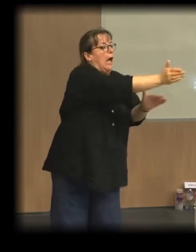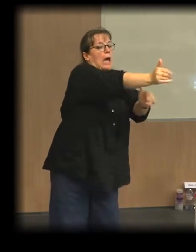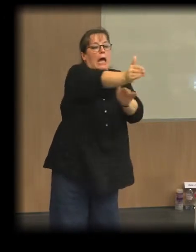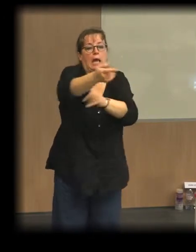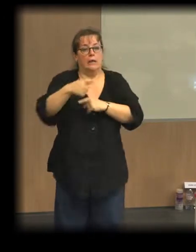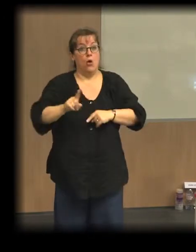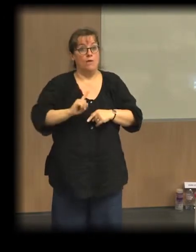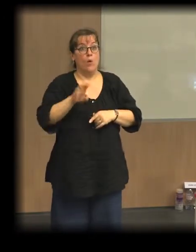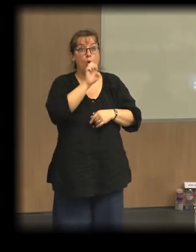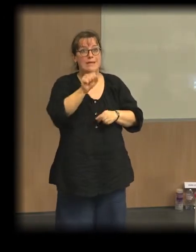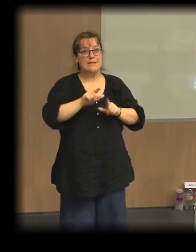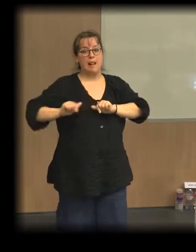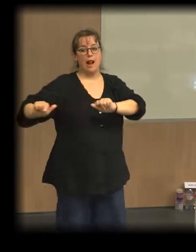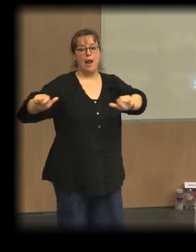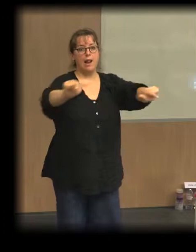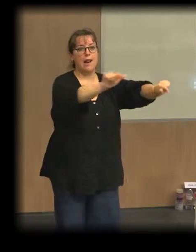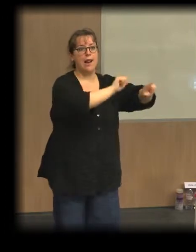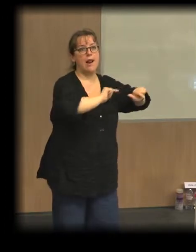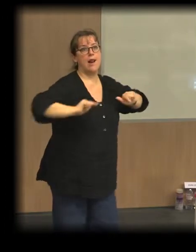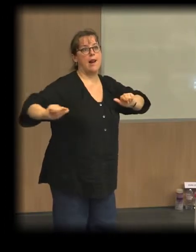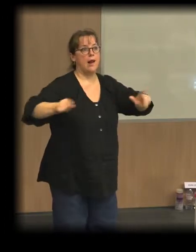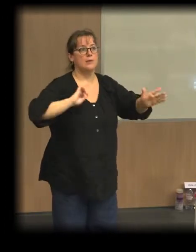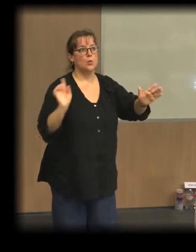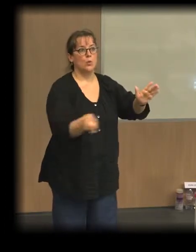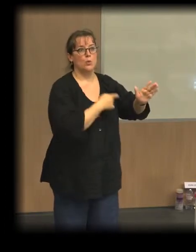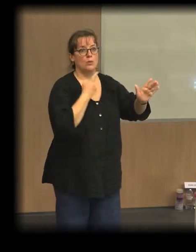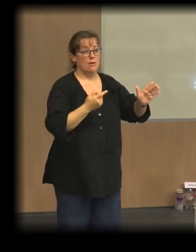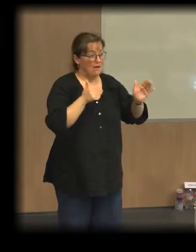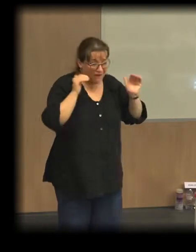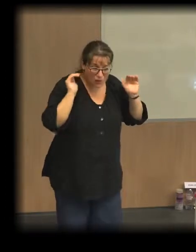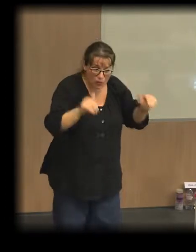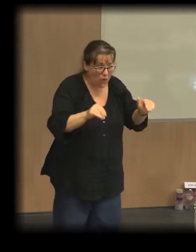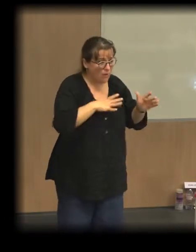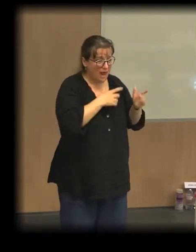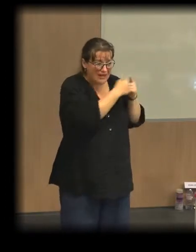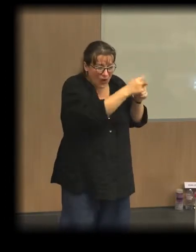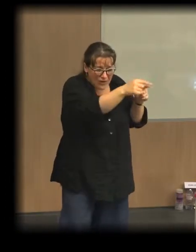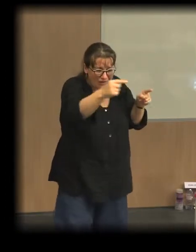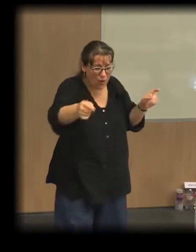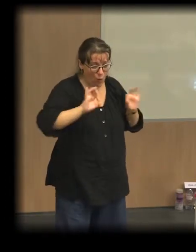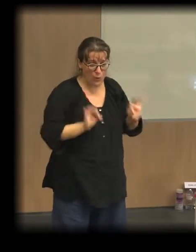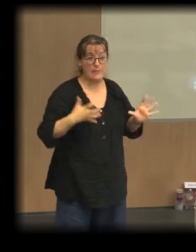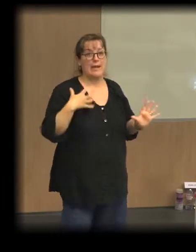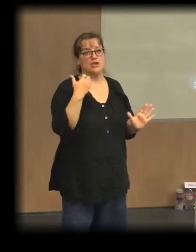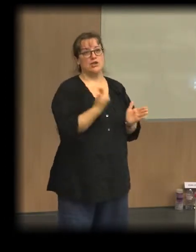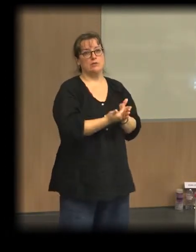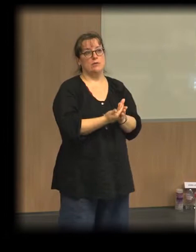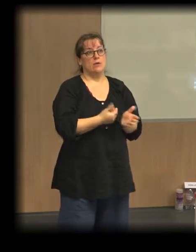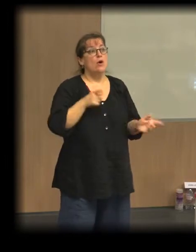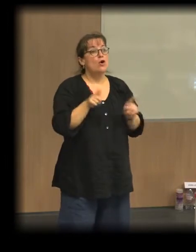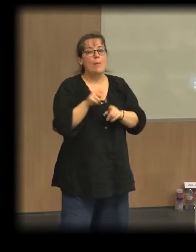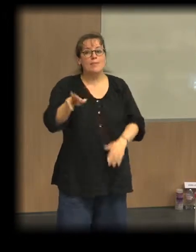société de demain soit une société plus ouverte à la diversité. Nous avons besoin, effectivement, d'une